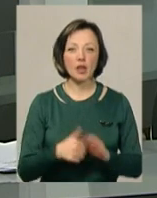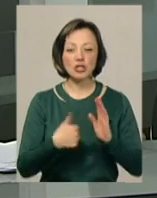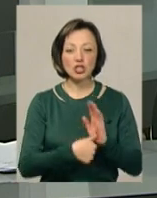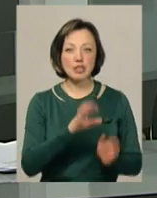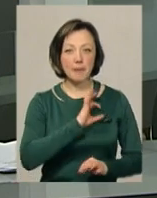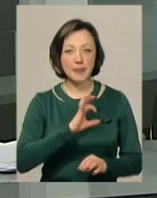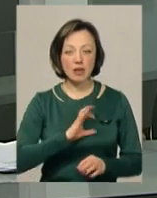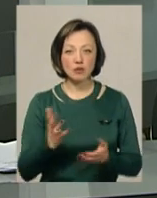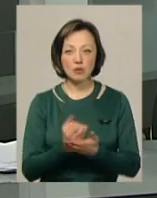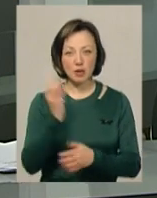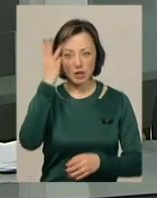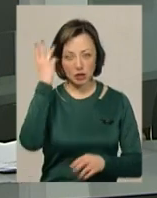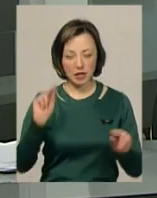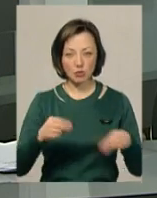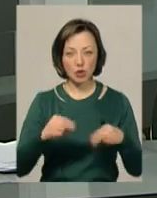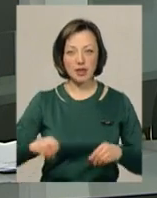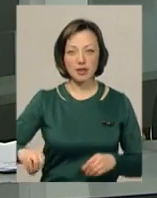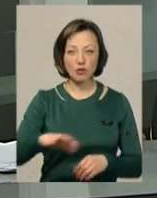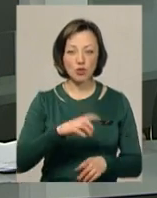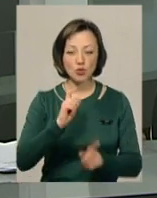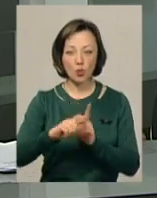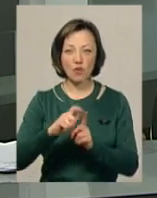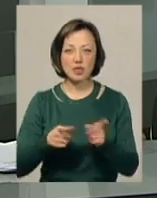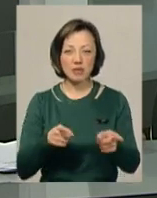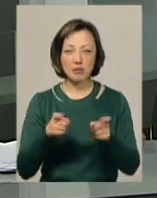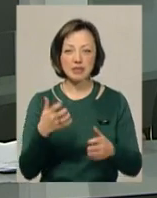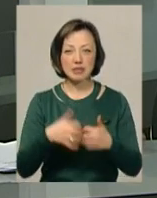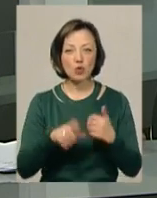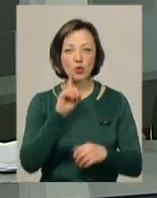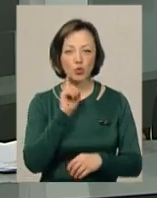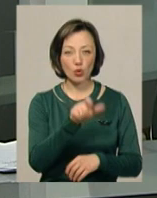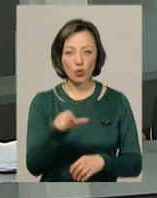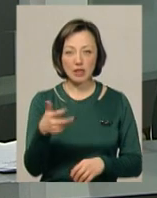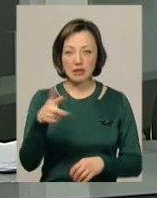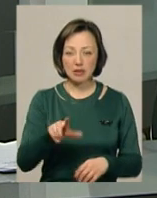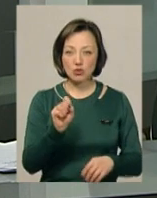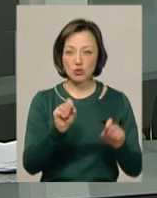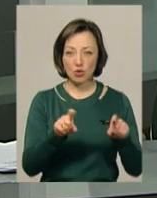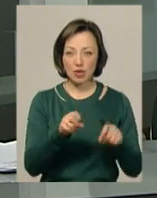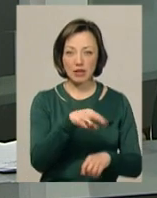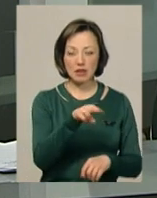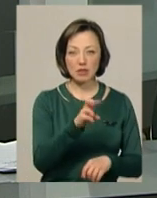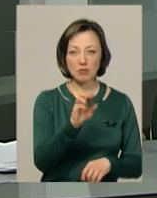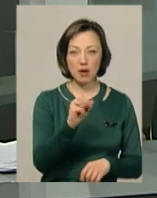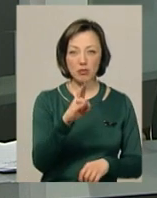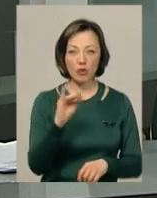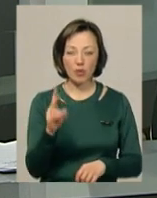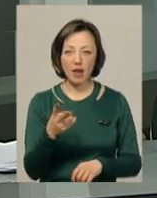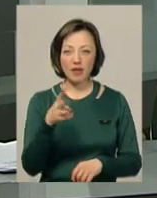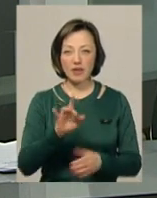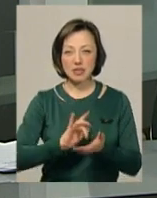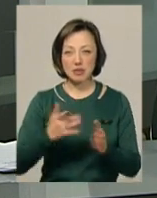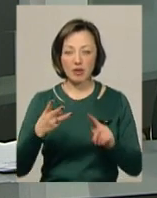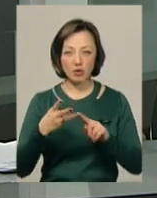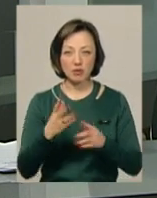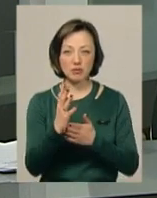медалей здобули хмельничани на чемпіонаті Європи з кольової стрільби серед юніорів. Три золота виграв Денис Баблюк, два срібла та бронзу має в